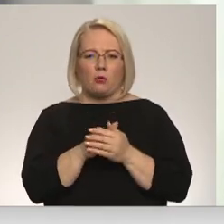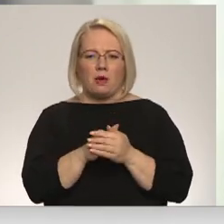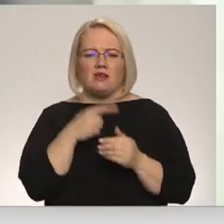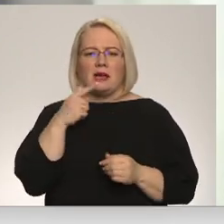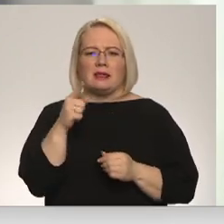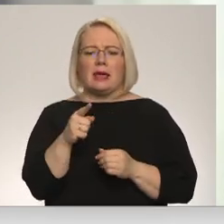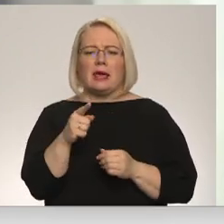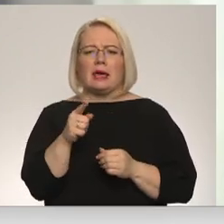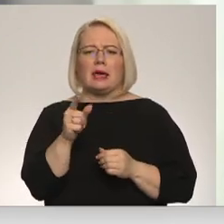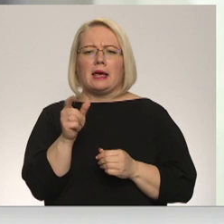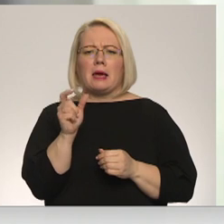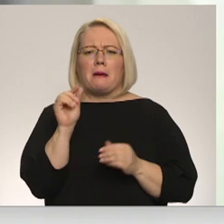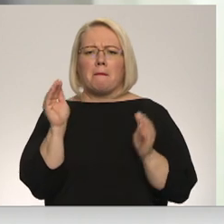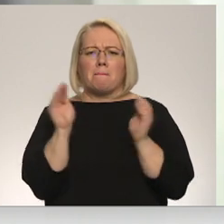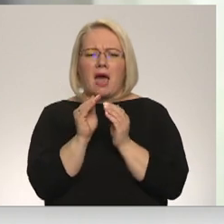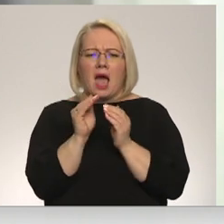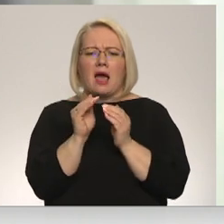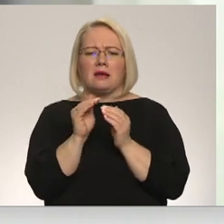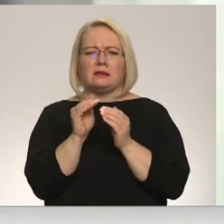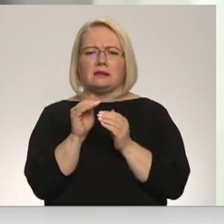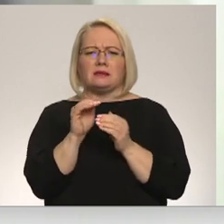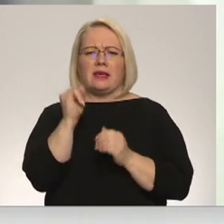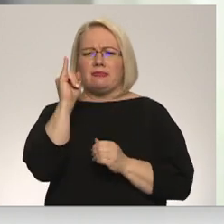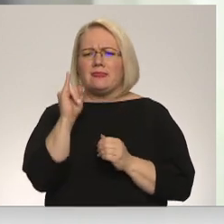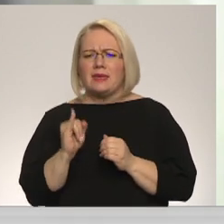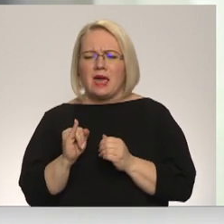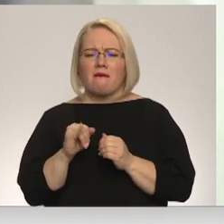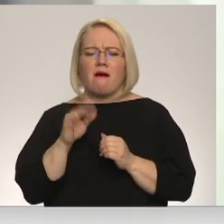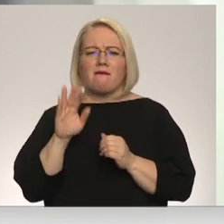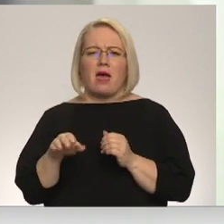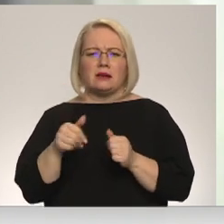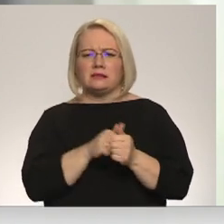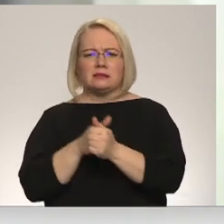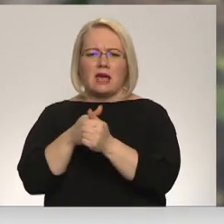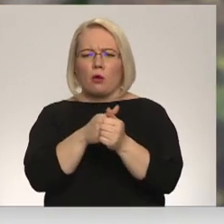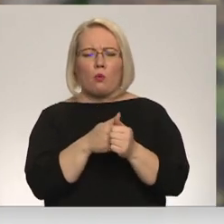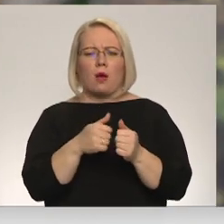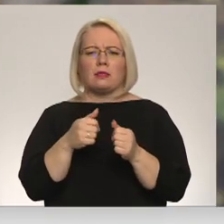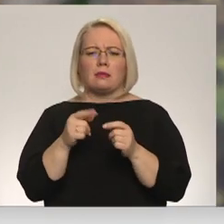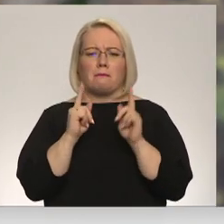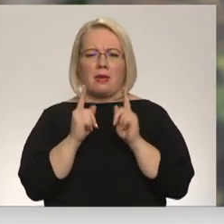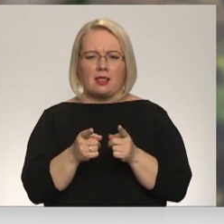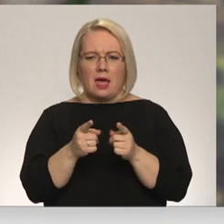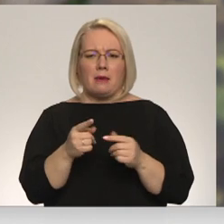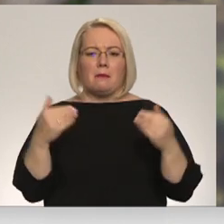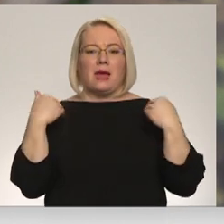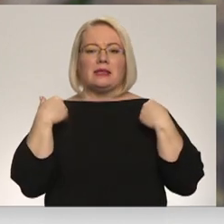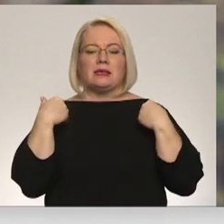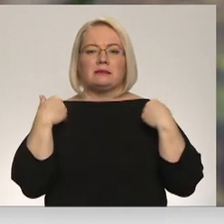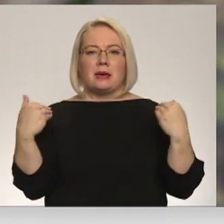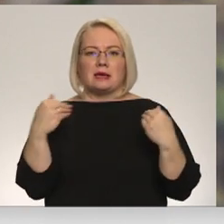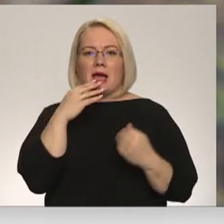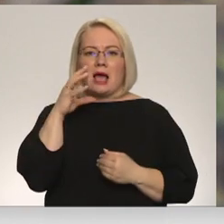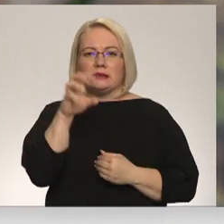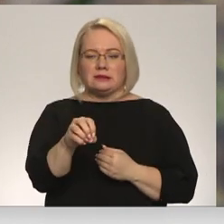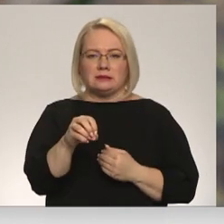sapot pelēm pat viņu alāsku, no cetiem dzīvniekiem viņa spēles varētu paslēpties. Bet spēcīgais sakodiens palīdz